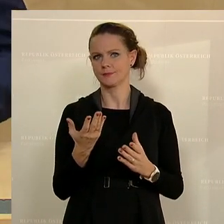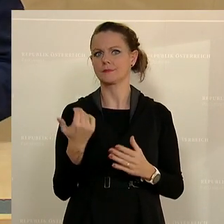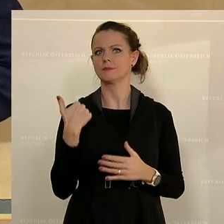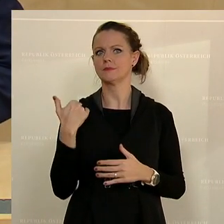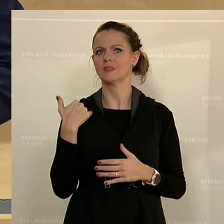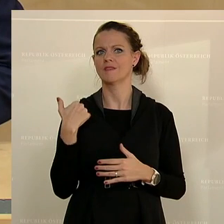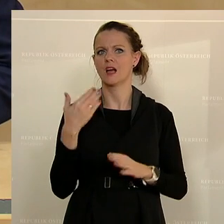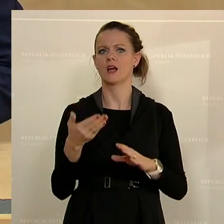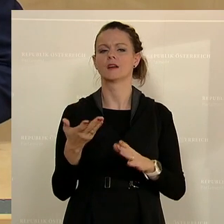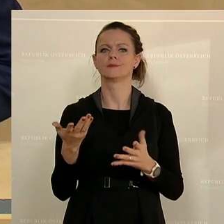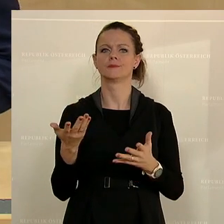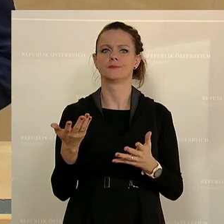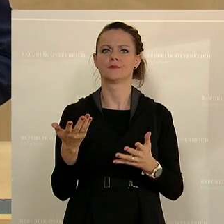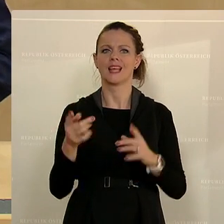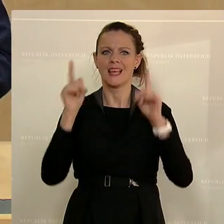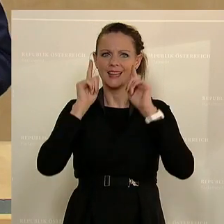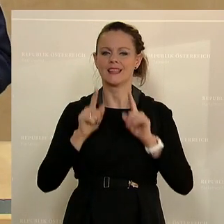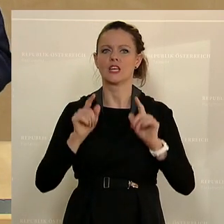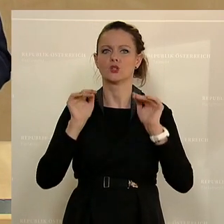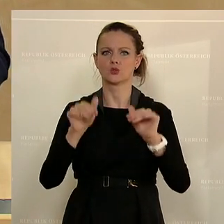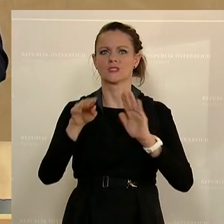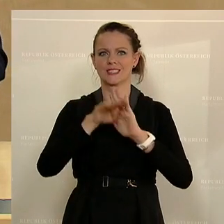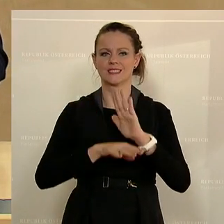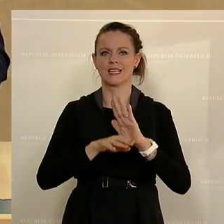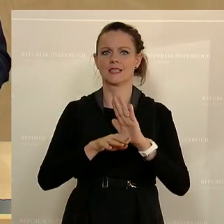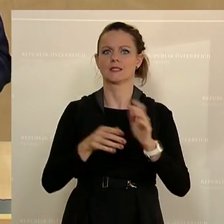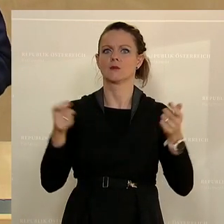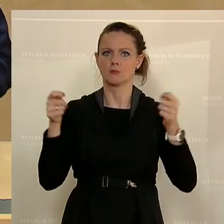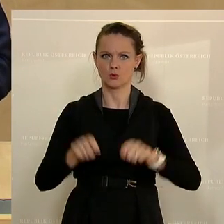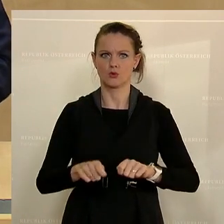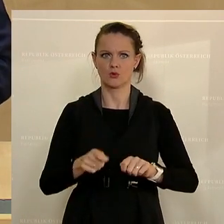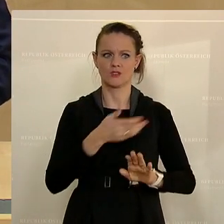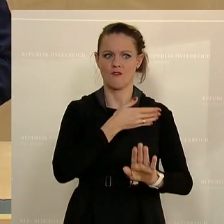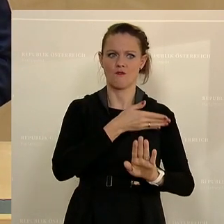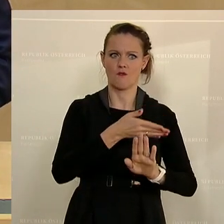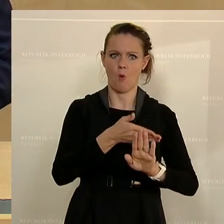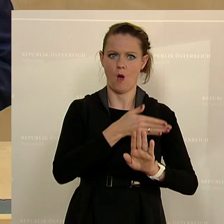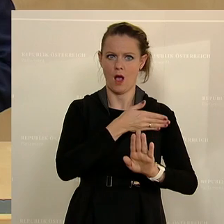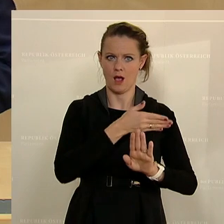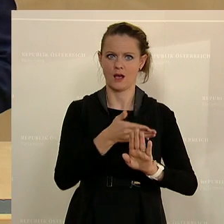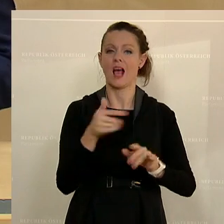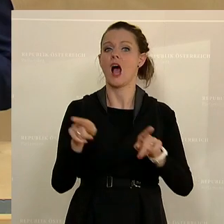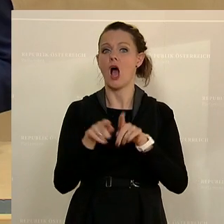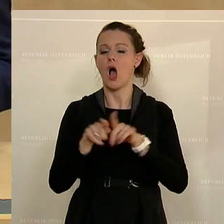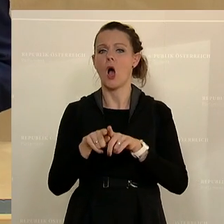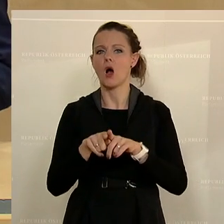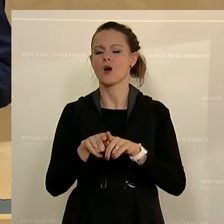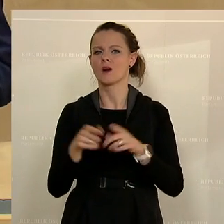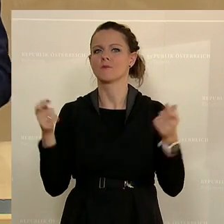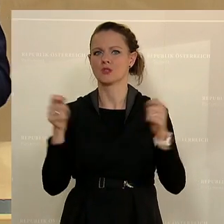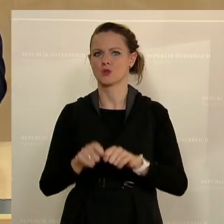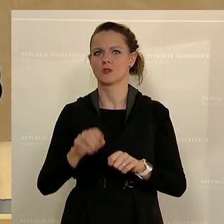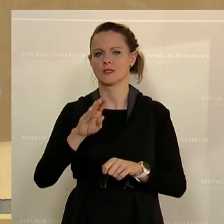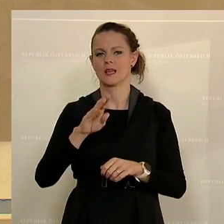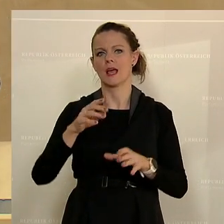Vorperiode, das Tierschutzgesetz beschlossen. Und da haben wir unter anderem auch beschlossen, dass Hunde, also die Binnenmarktverordnung